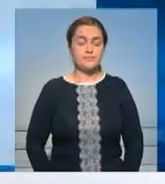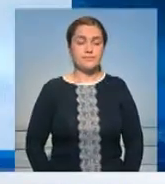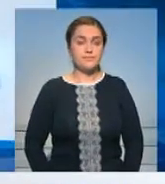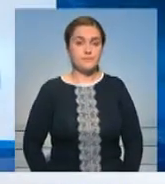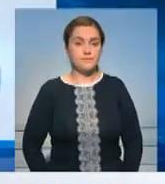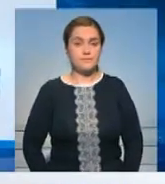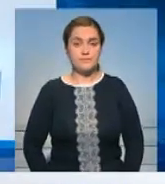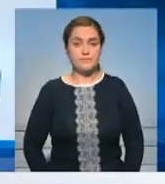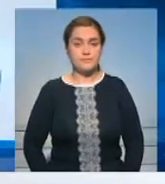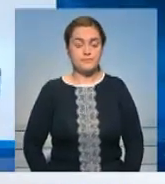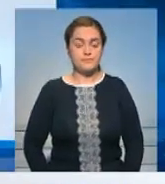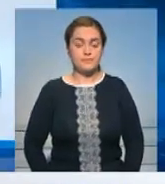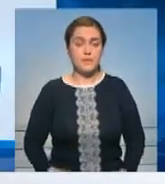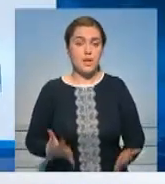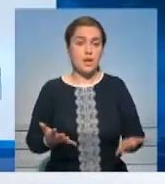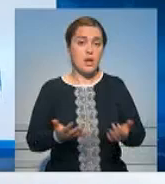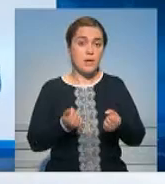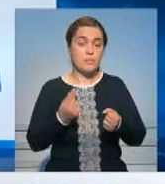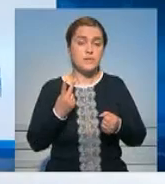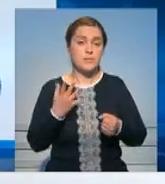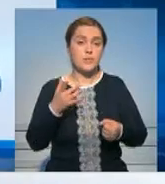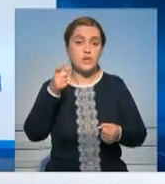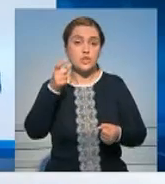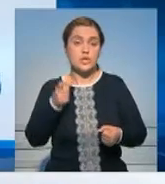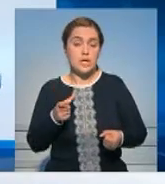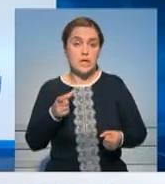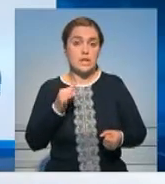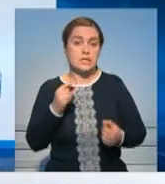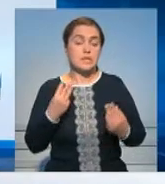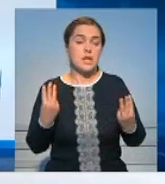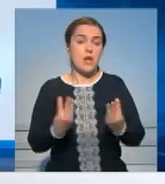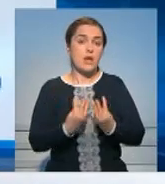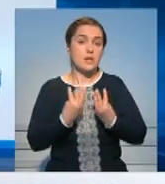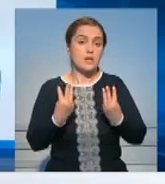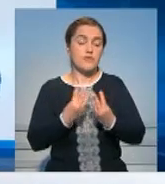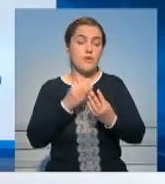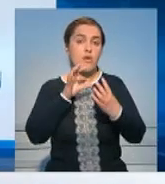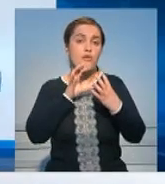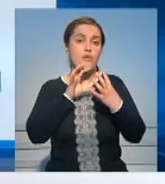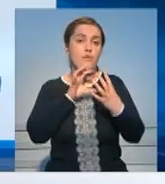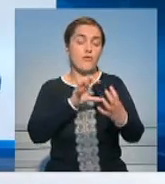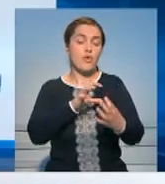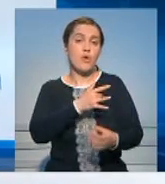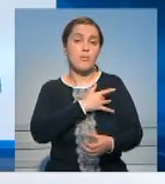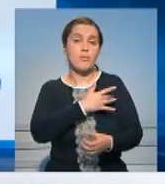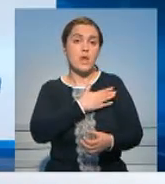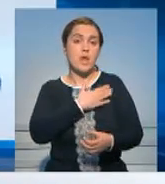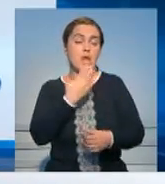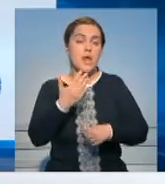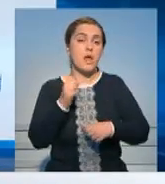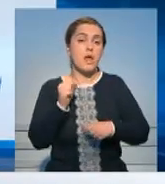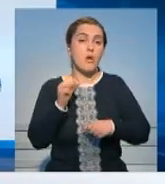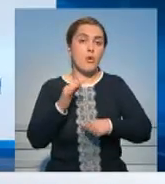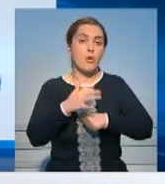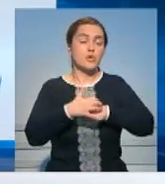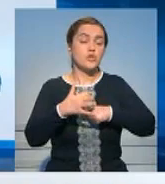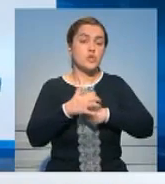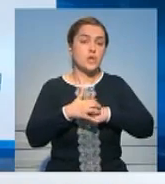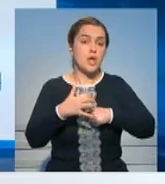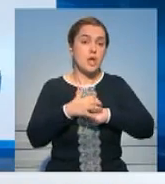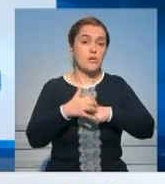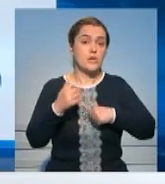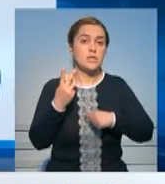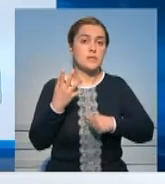«Были эвакуированы 25 пассажиров из горевшего автобуса. Автобус принадлежит АО «Кокшет-Цемент».